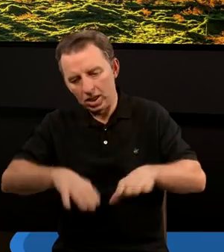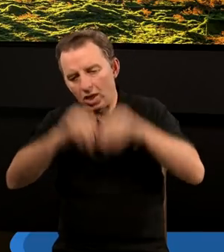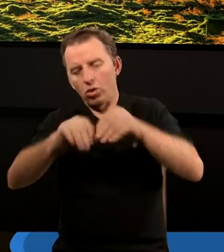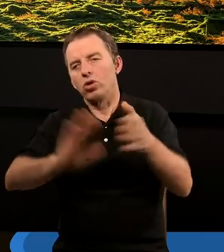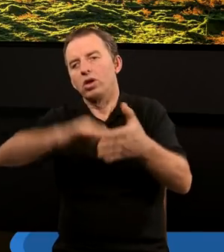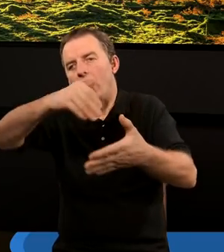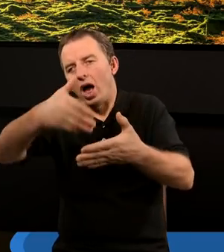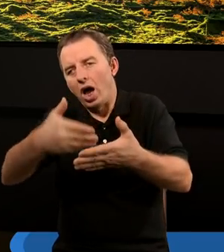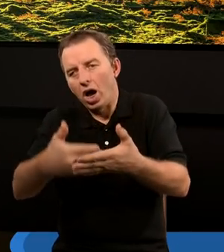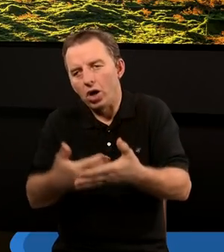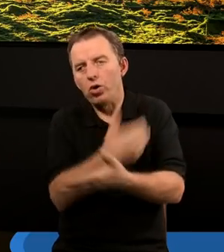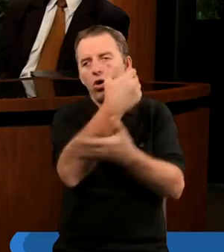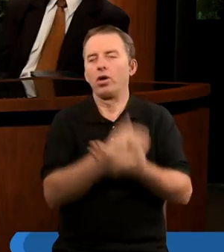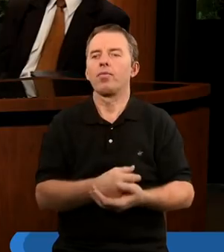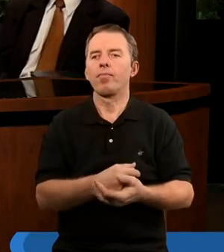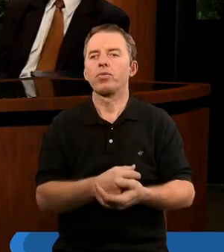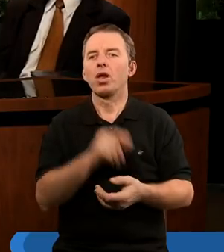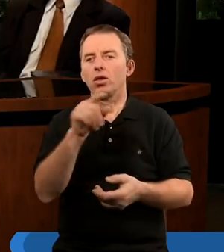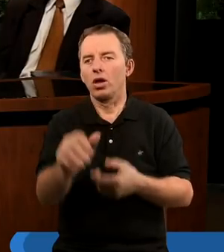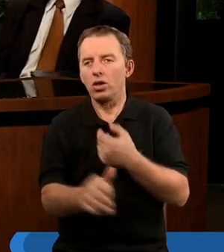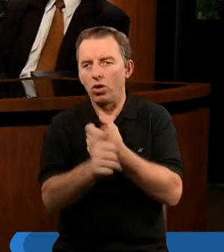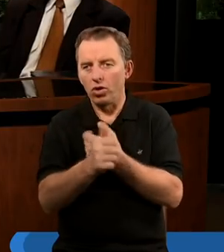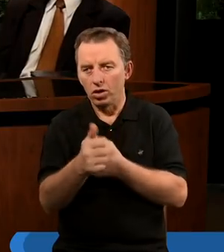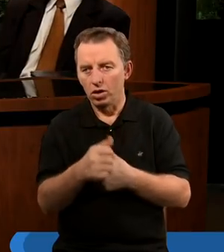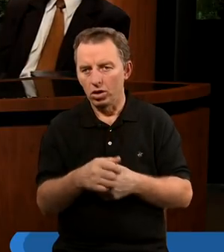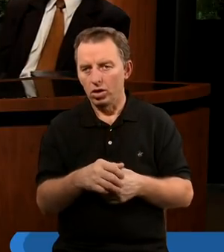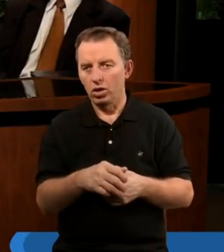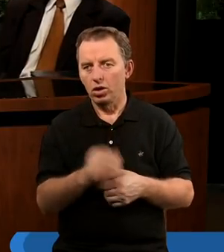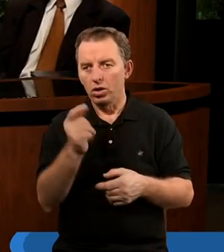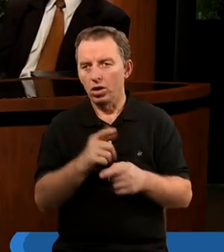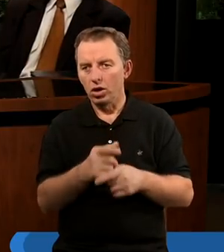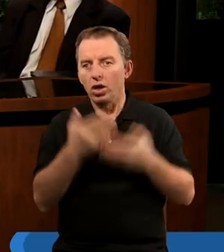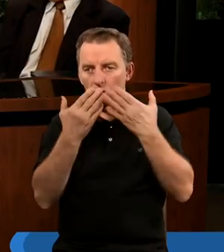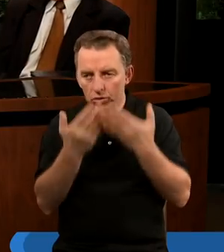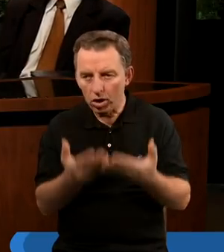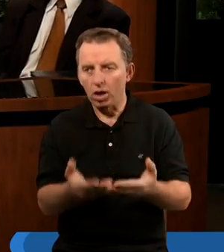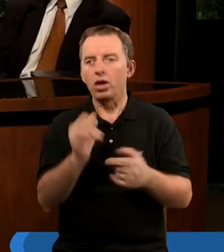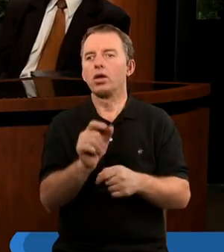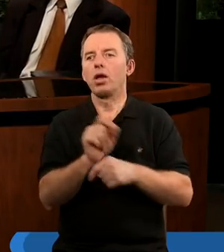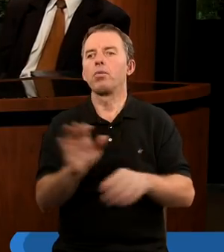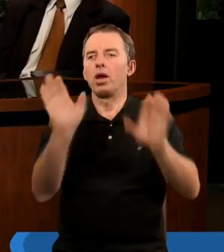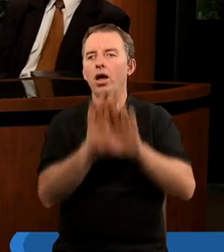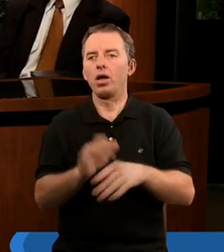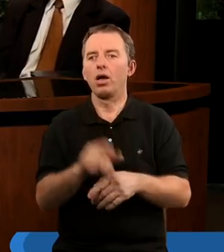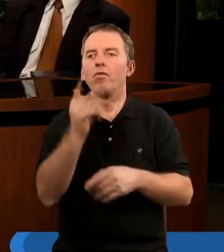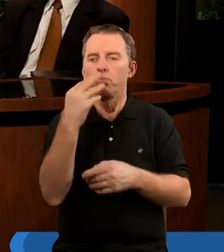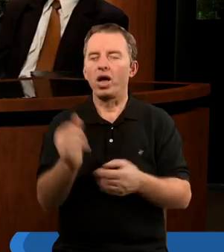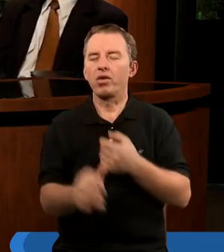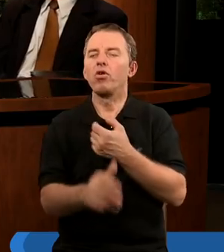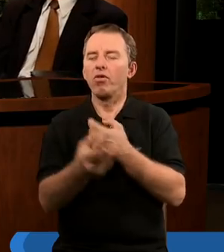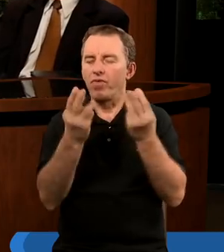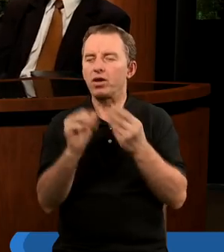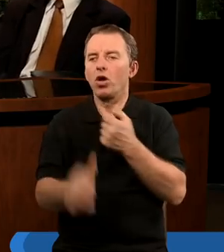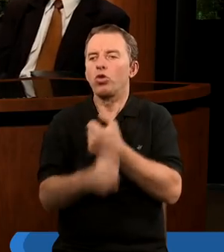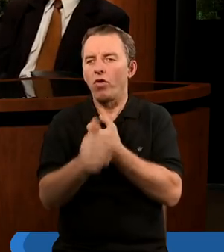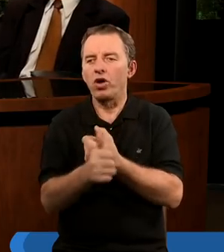nowo. Jeszcze jest ważnym elementem. Chrystus pozwala. Dzięki Słowu Bożemu. Dzięki nabożeństwu. Jeszcze bardzo ważnym